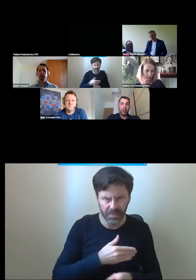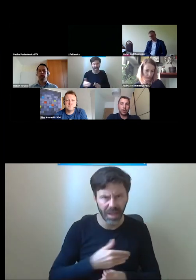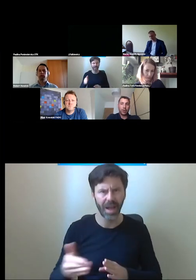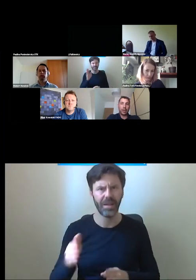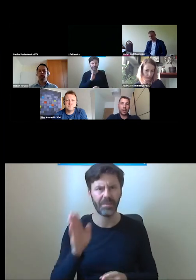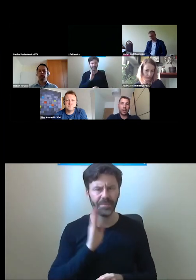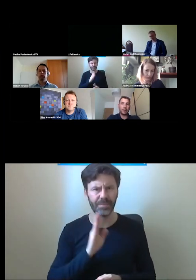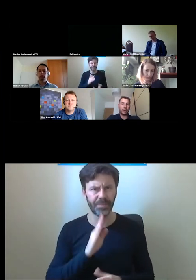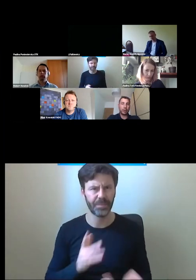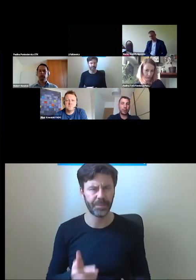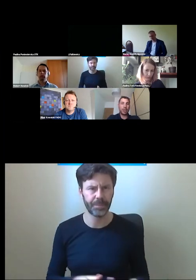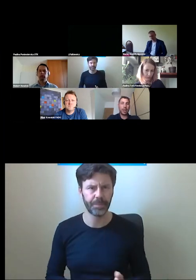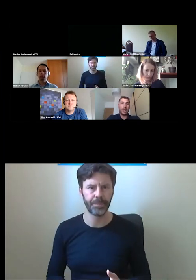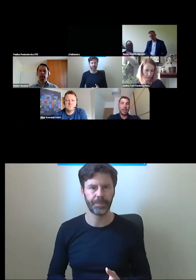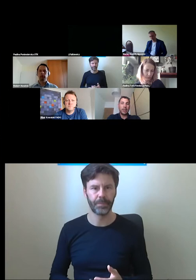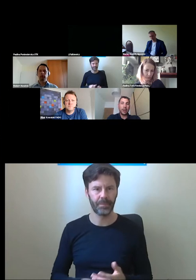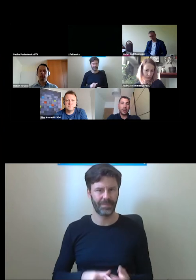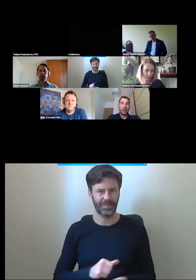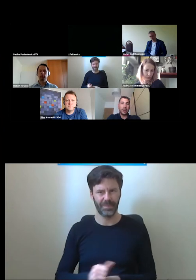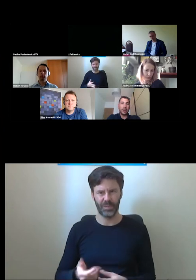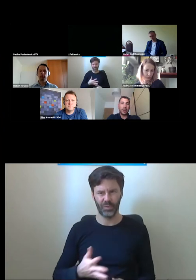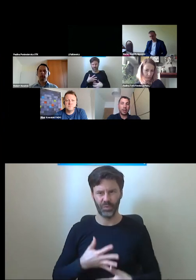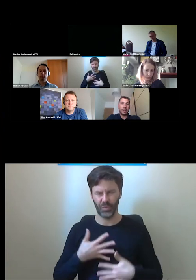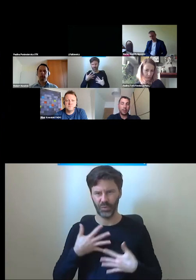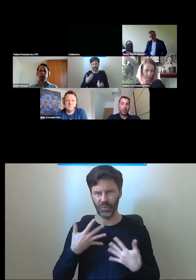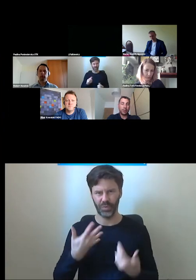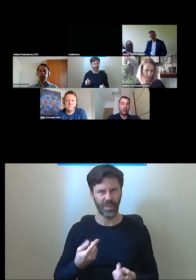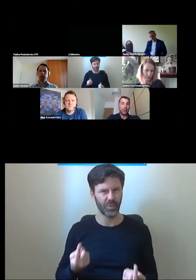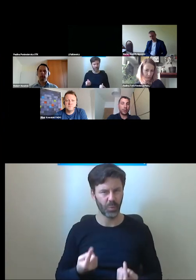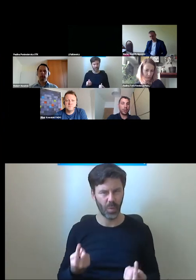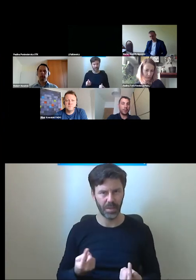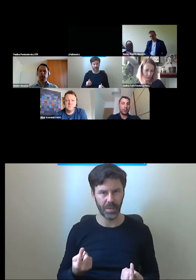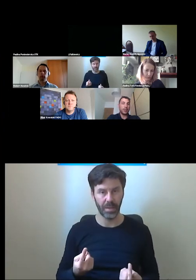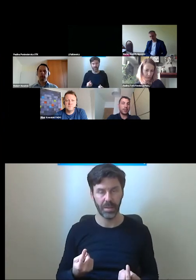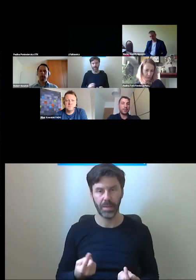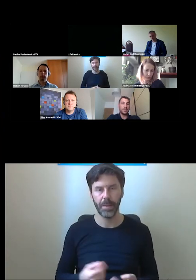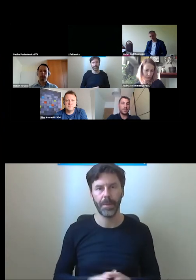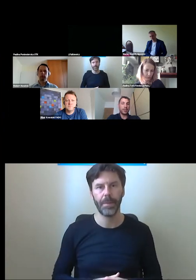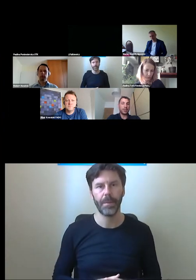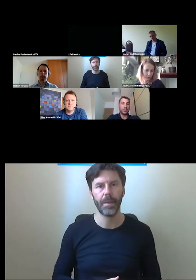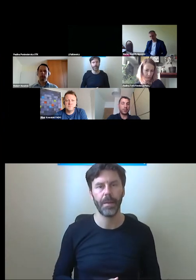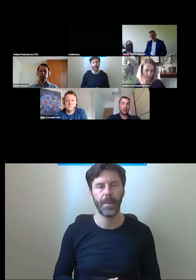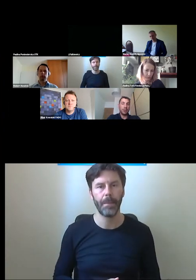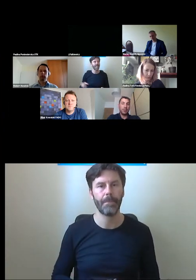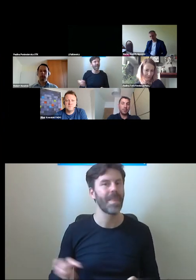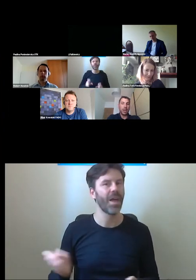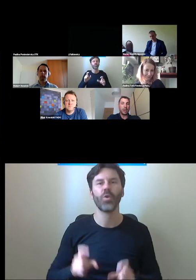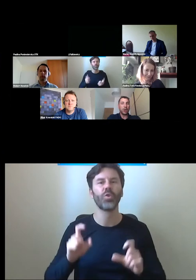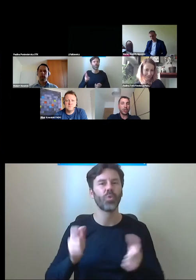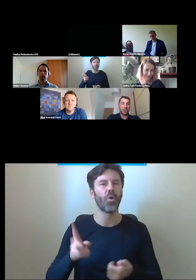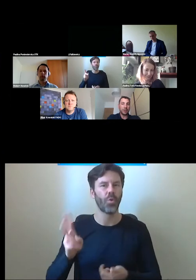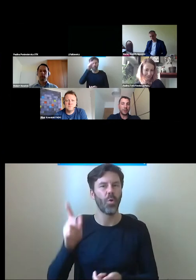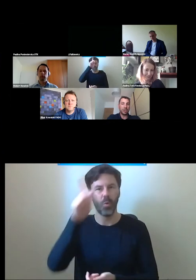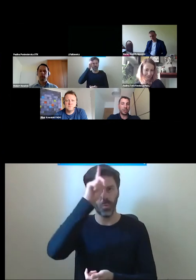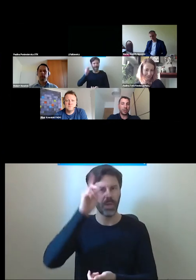gdzie dochodzimy do takiego absurdu, że najgorzej na dużym dworcu kolejowym to jest pasażerowi z walizką. Nie,